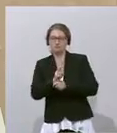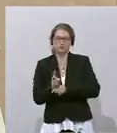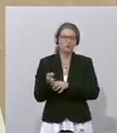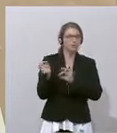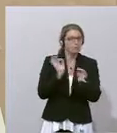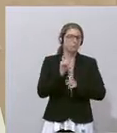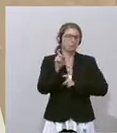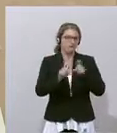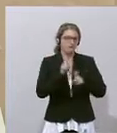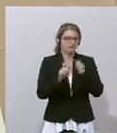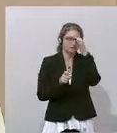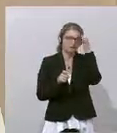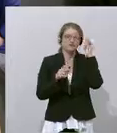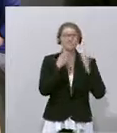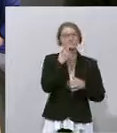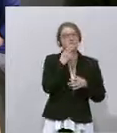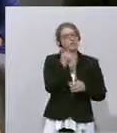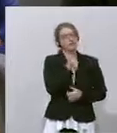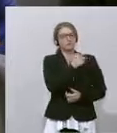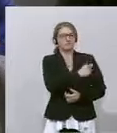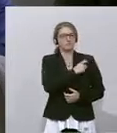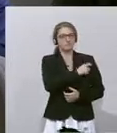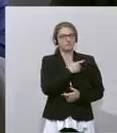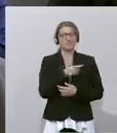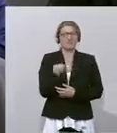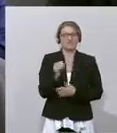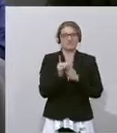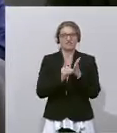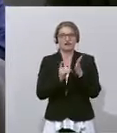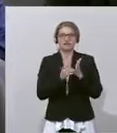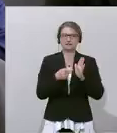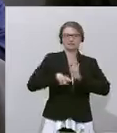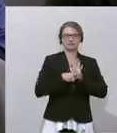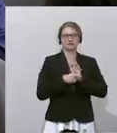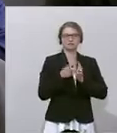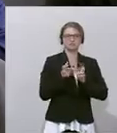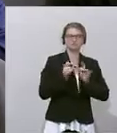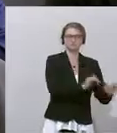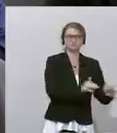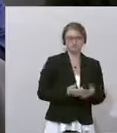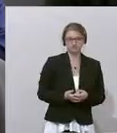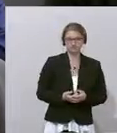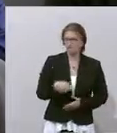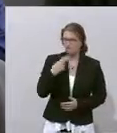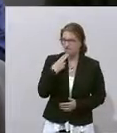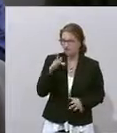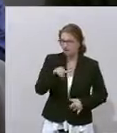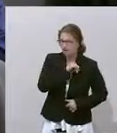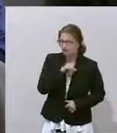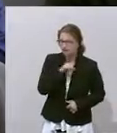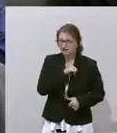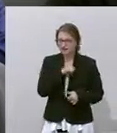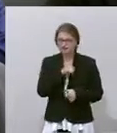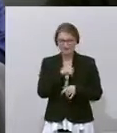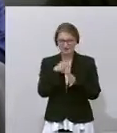kompromittieren. Wer hat Interesse, dass gefälschte Daten über komplizierte Wege in